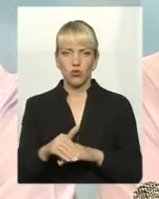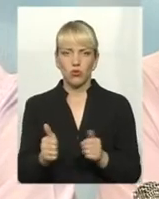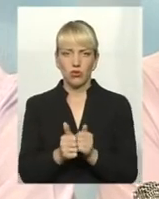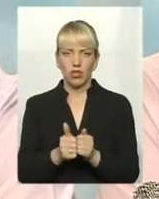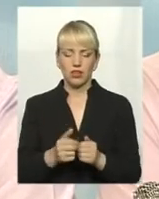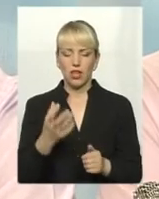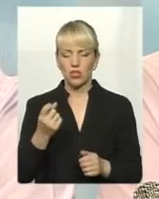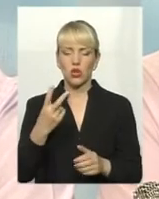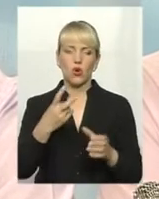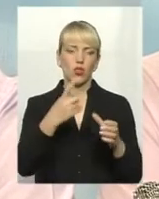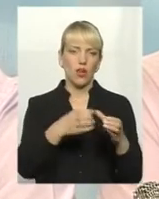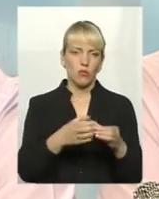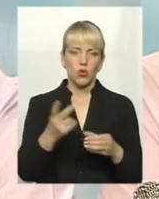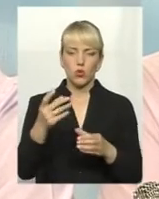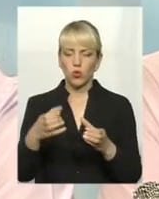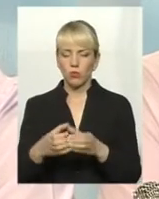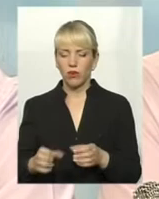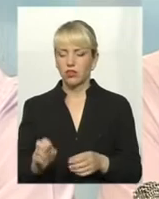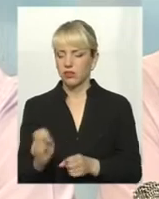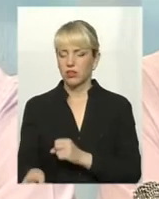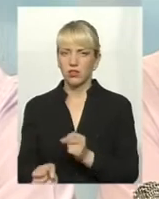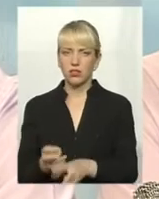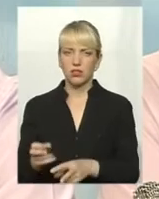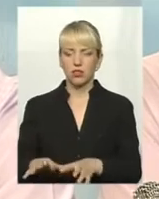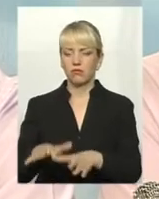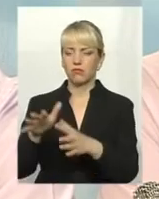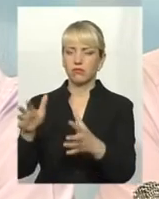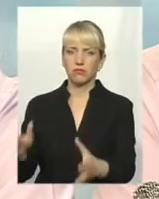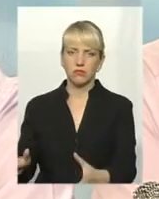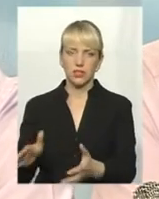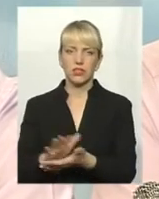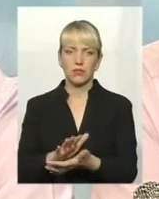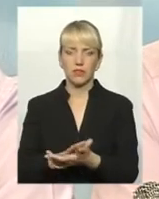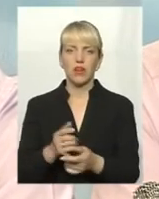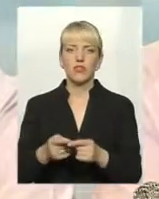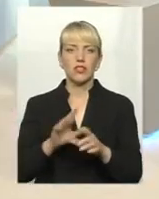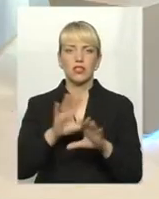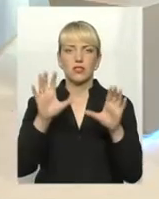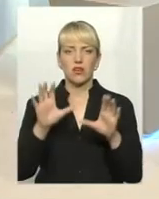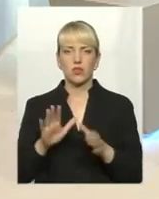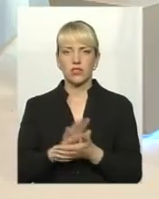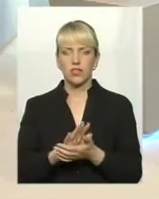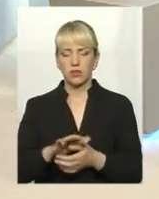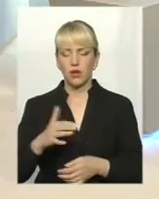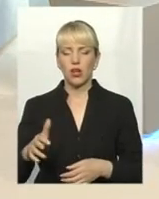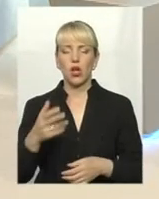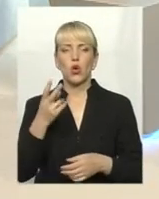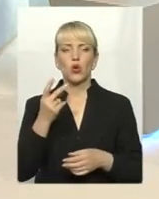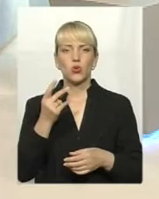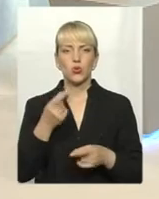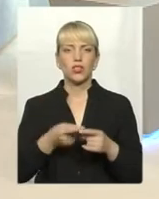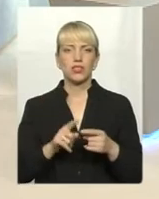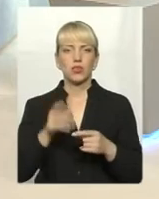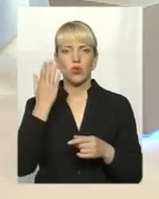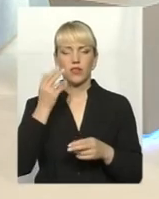компанія кинула, виросло несанкціоноване сміттєзвалище. Інший тип – це в кінці вулиці є така посадочка